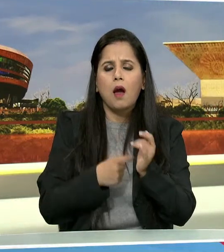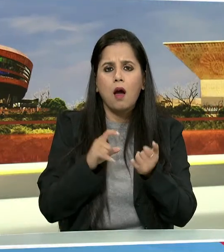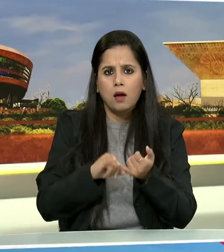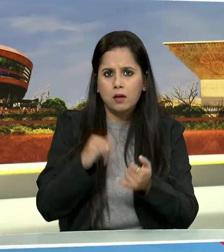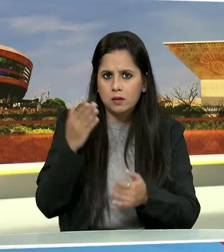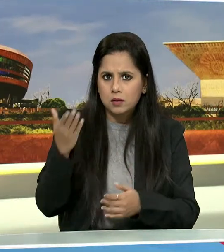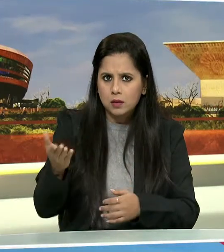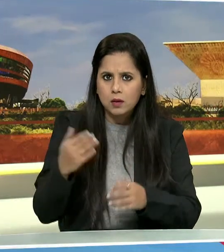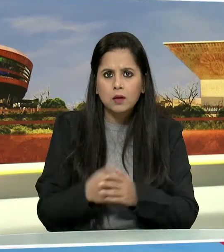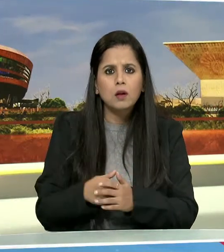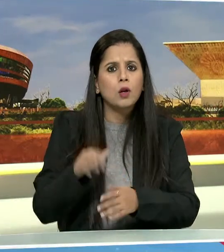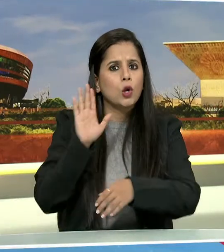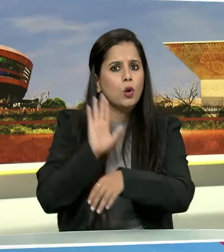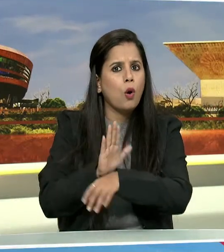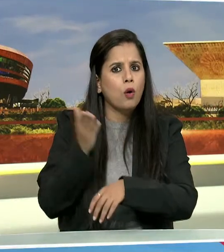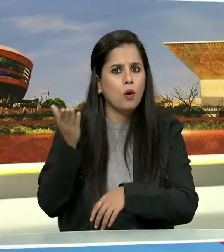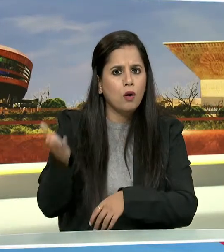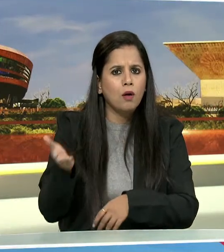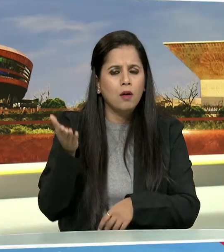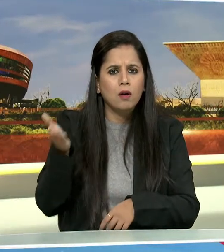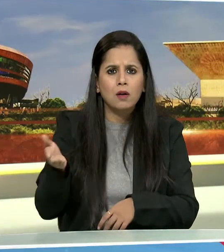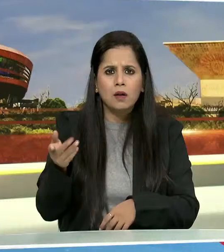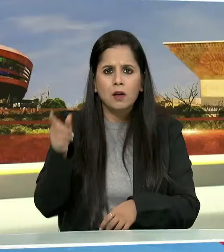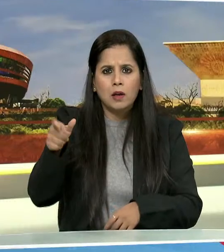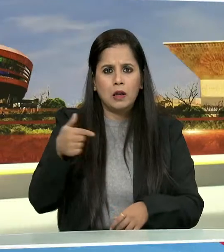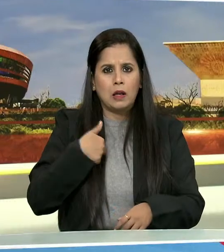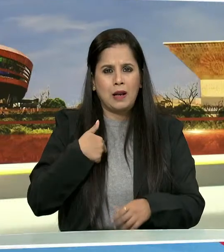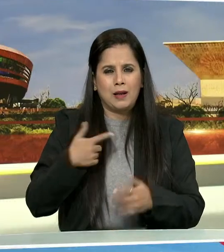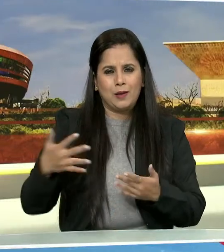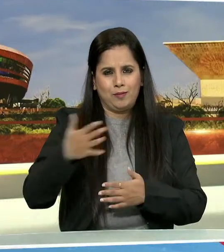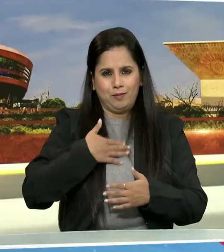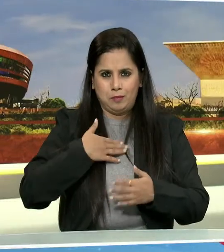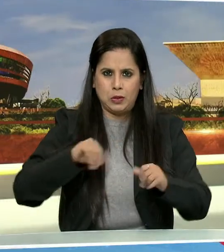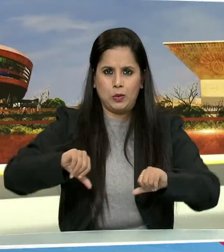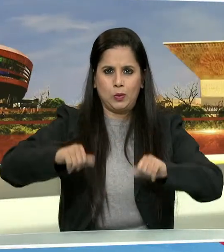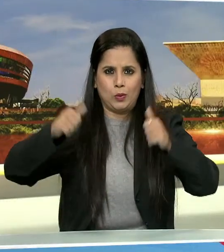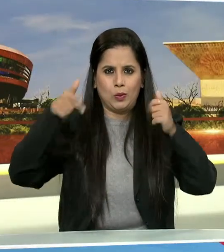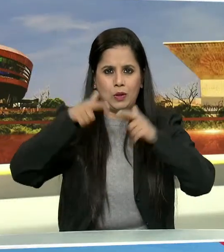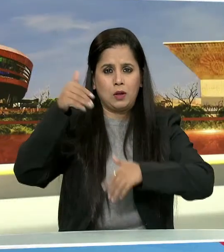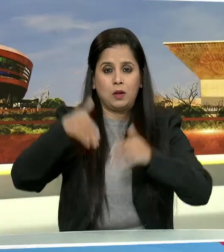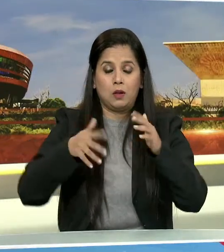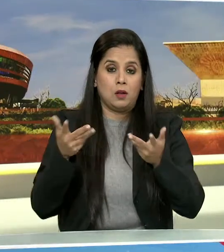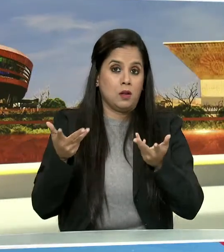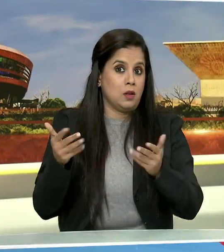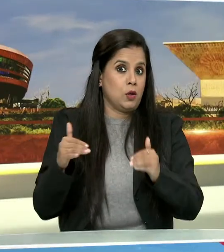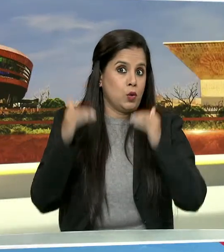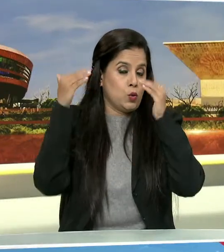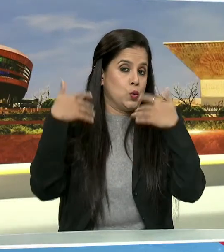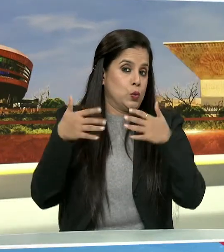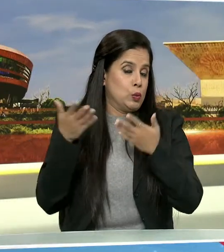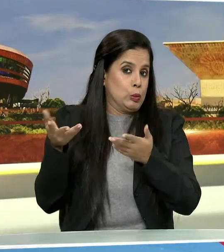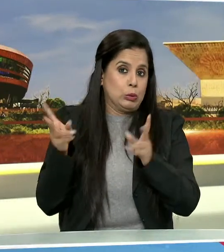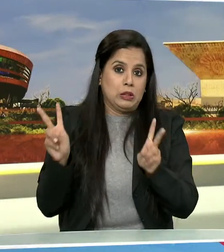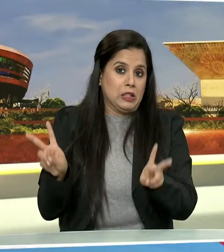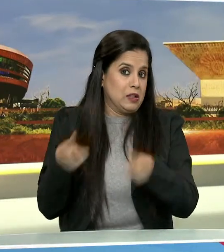और कॉंग्रेस का तुष्टी कराण अलग ही लेवल पर चल रहा है